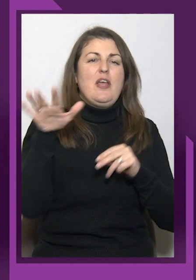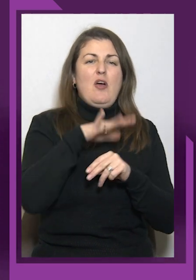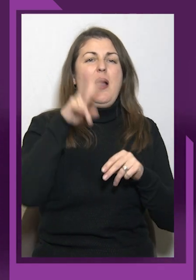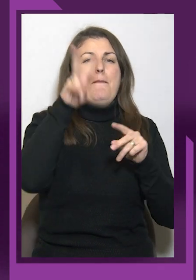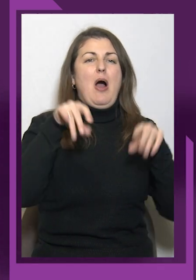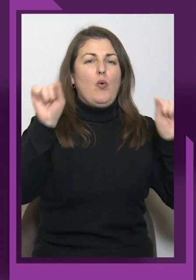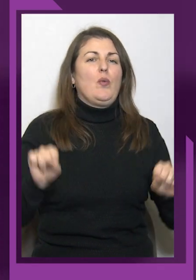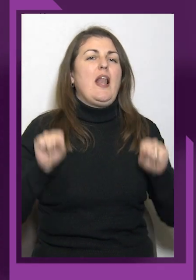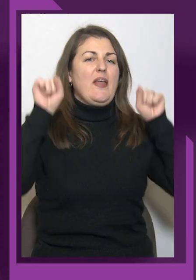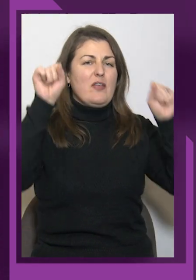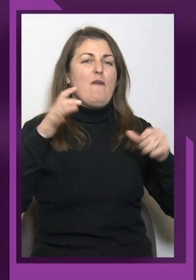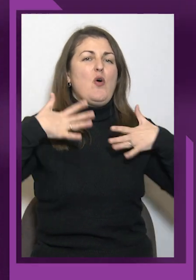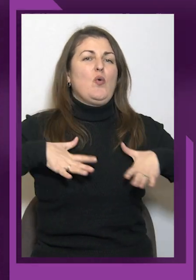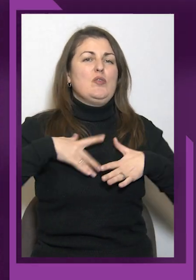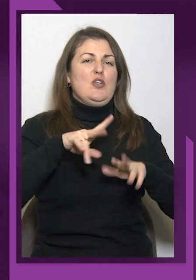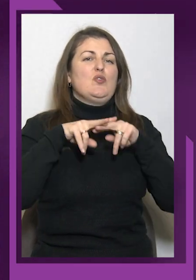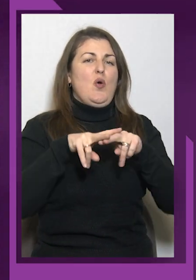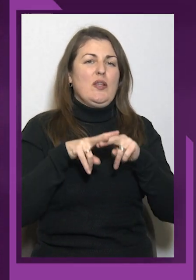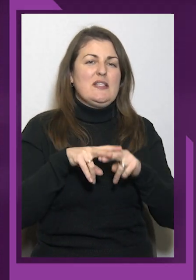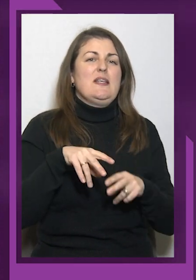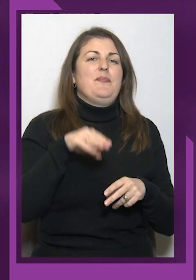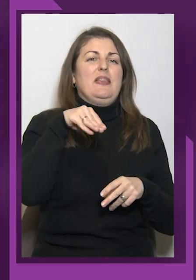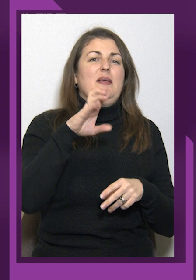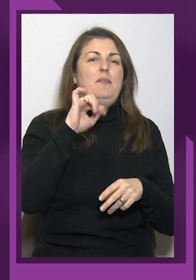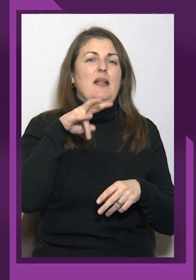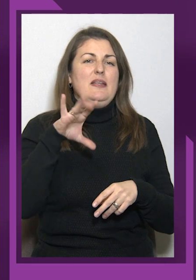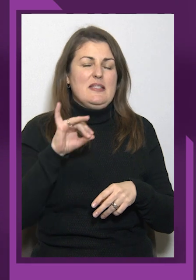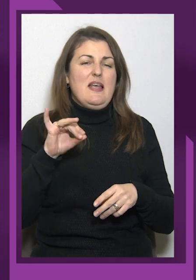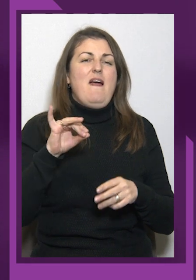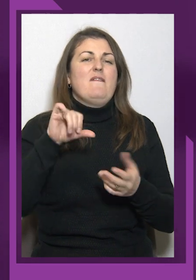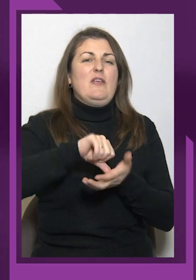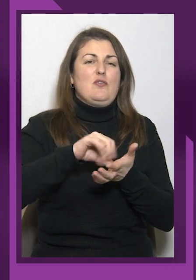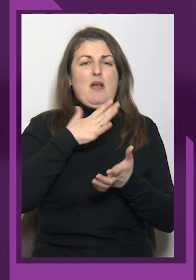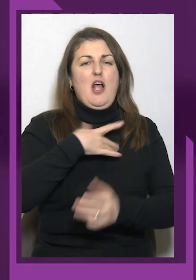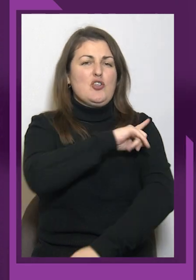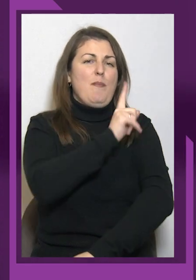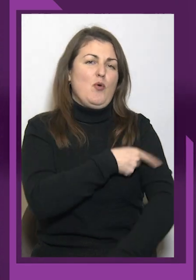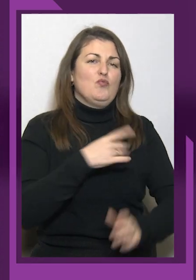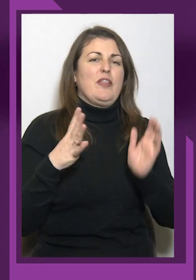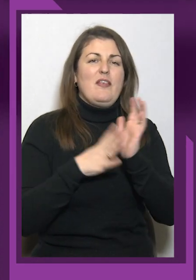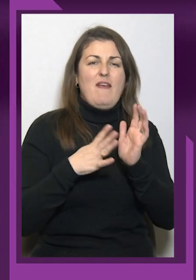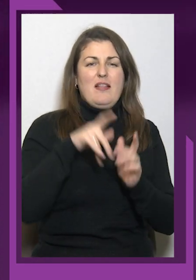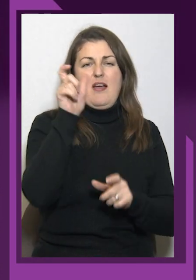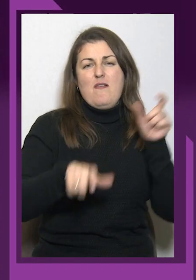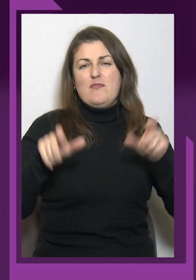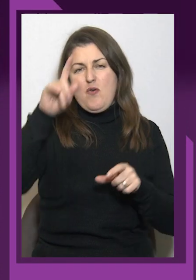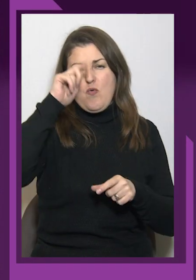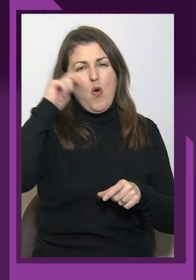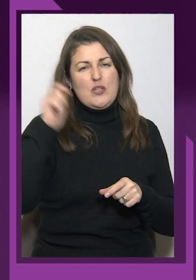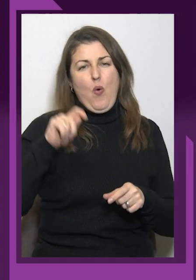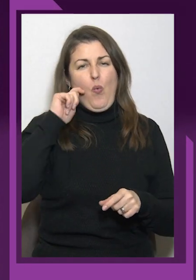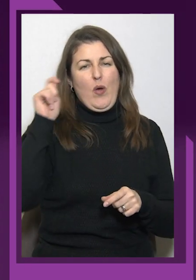пауерліфтингу. В грузинській столиці Тбілісі виступала наша потужна дев'ятка козаків, українських